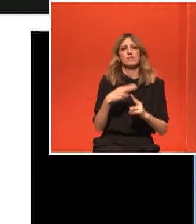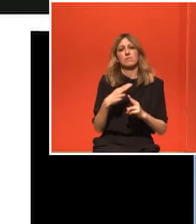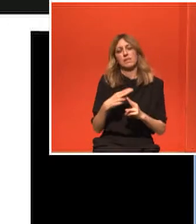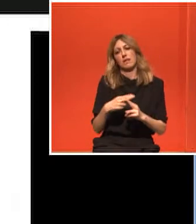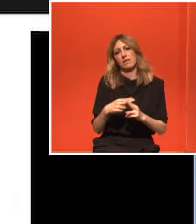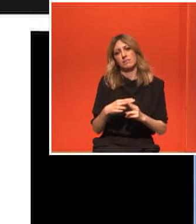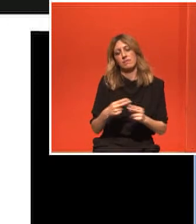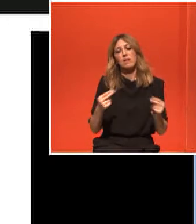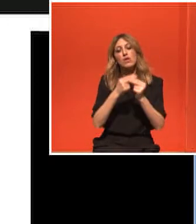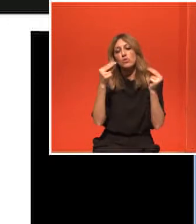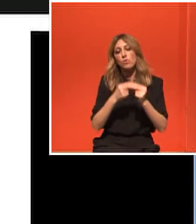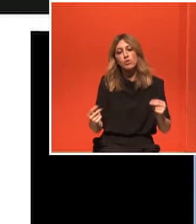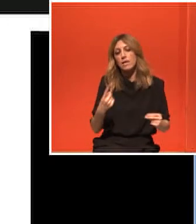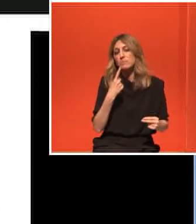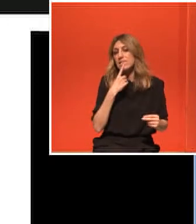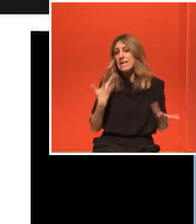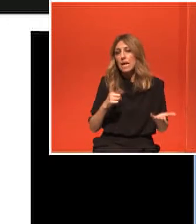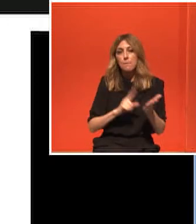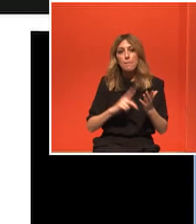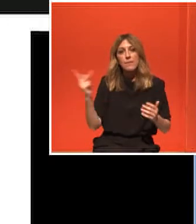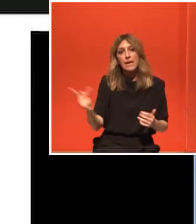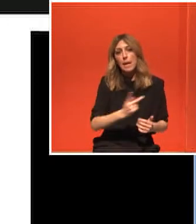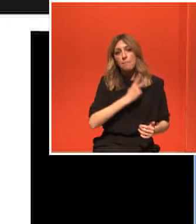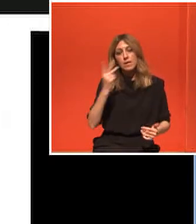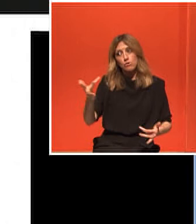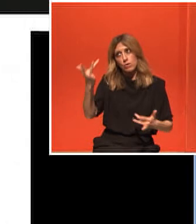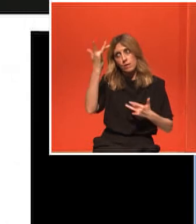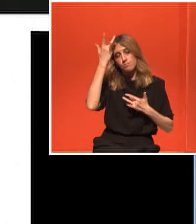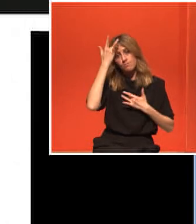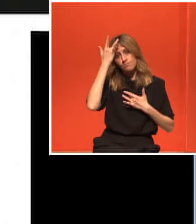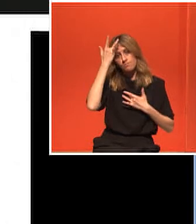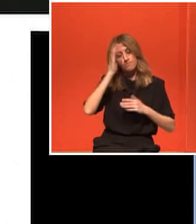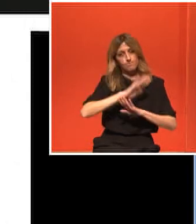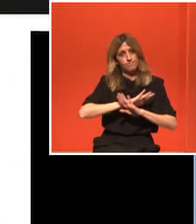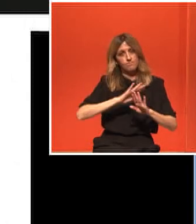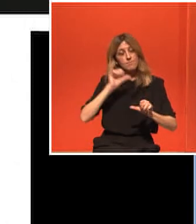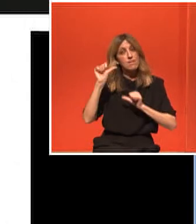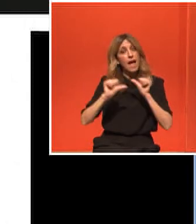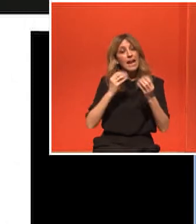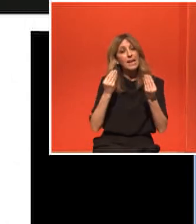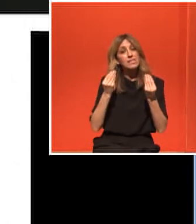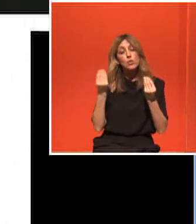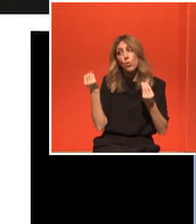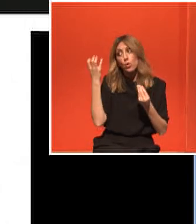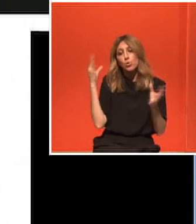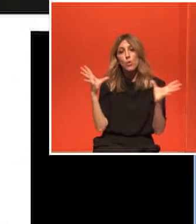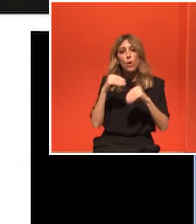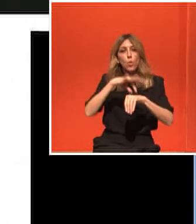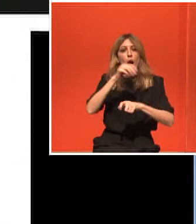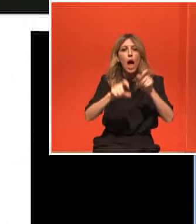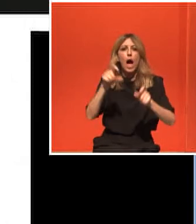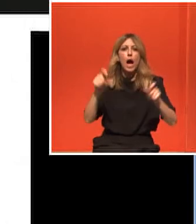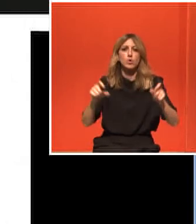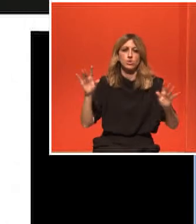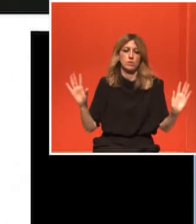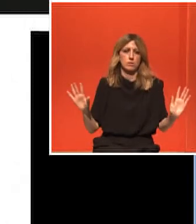πλέον ότι πρέπει να αλλάξει στην κοινωνία ο τρόπος που χειριζόμαστε ανάρρωστο. Τα πανεπιστήμια και οι ιατρικές σχολές δεν